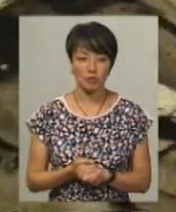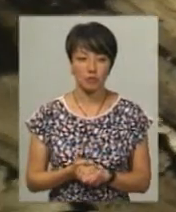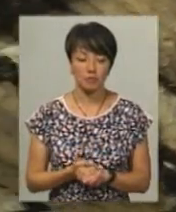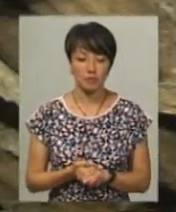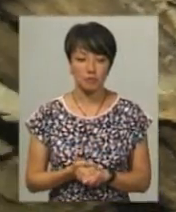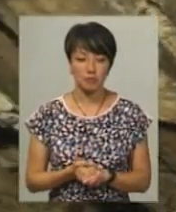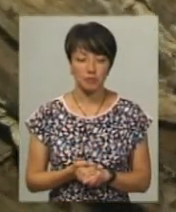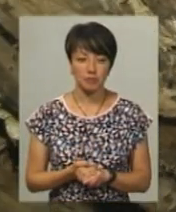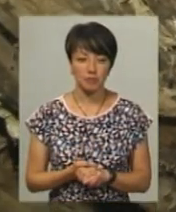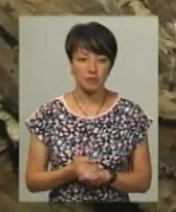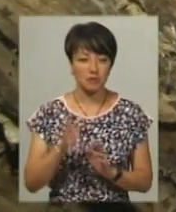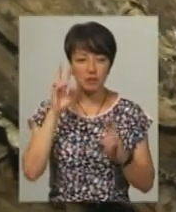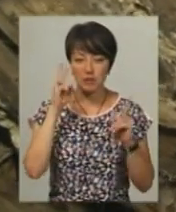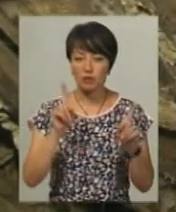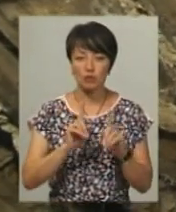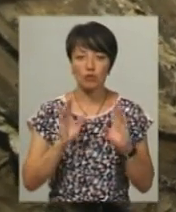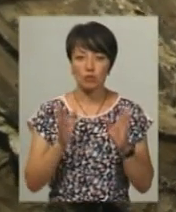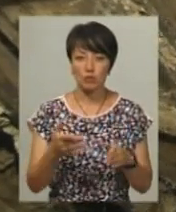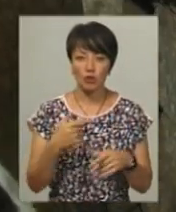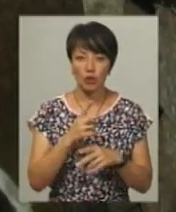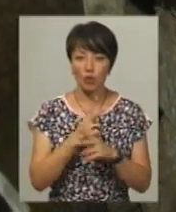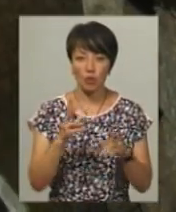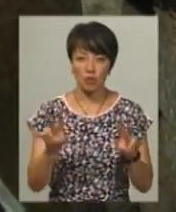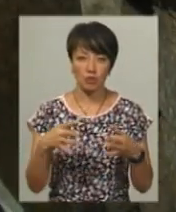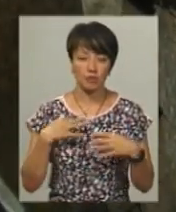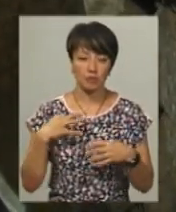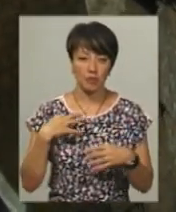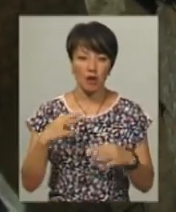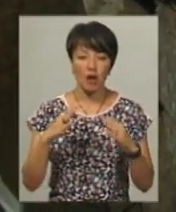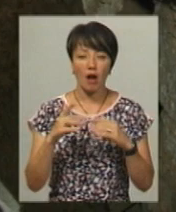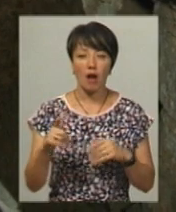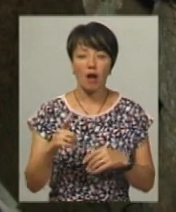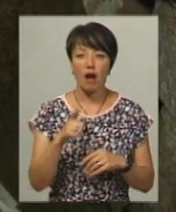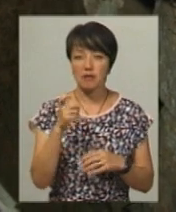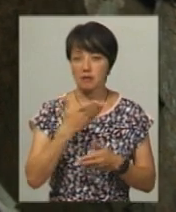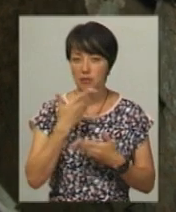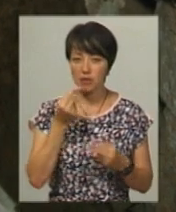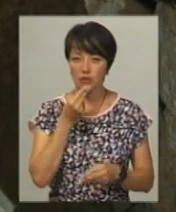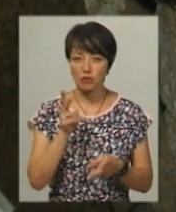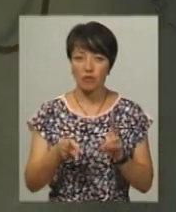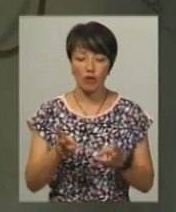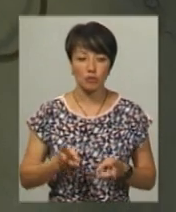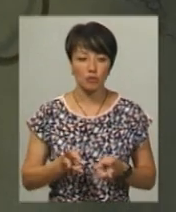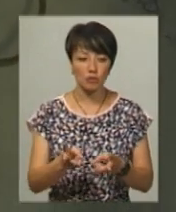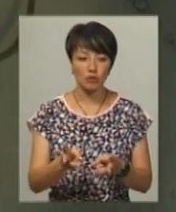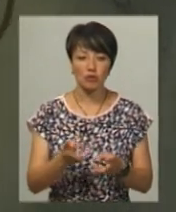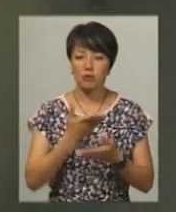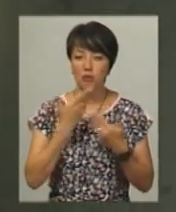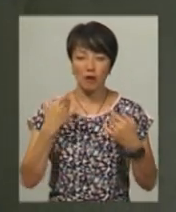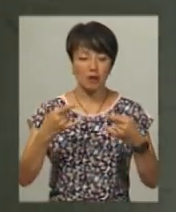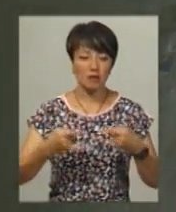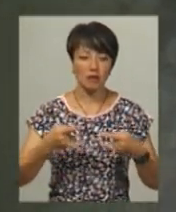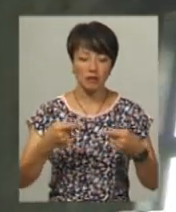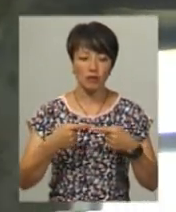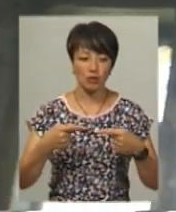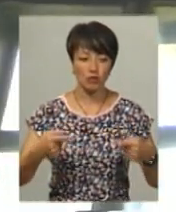Я не, що має бути. Мені кументку, мені треба нічого. У хаті немає газової плити, їжу варять на печі. У гончарів немає телевізора